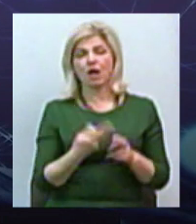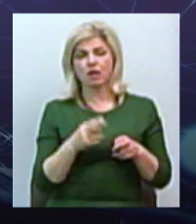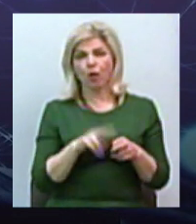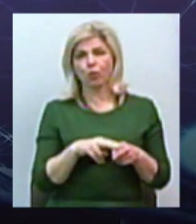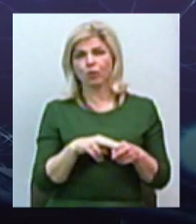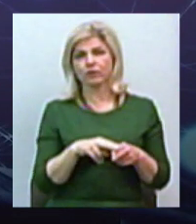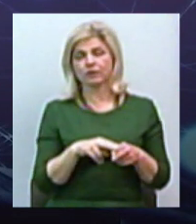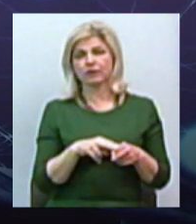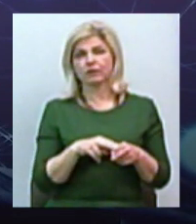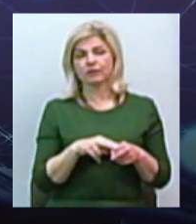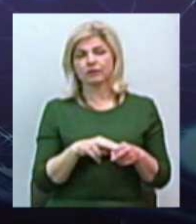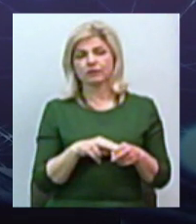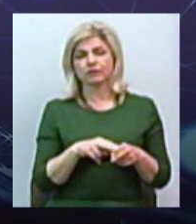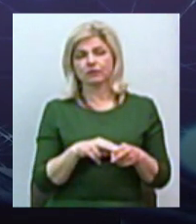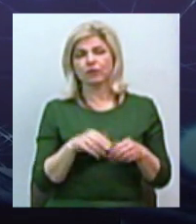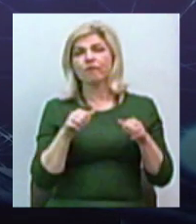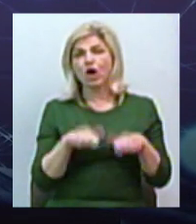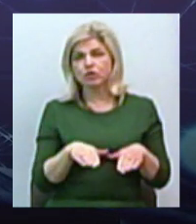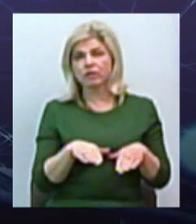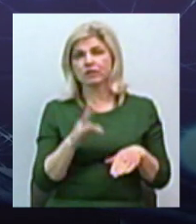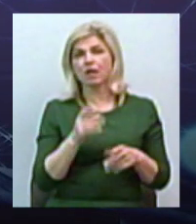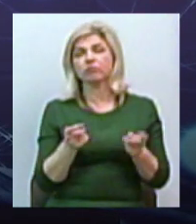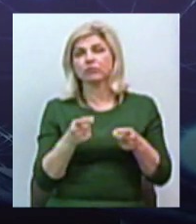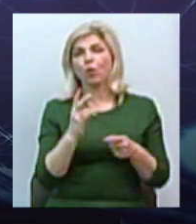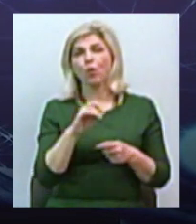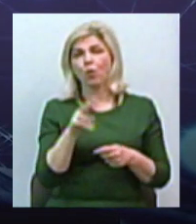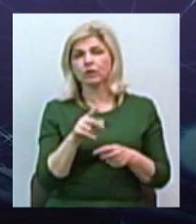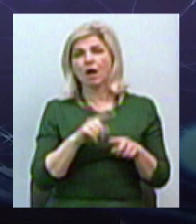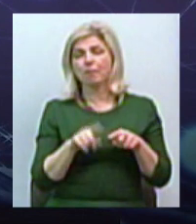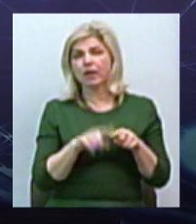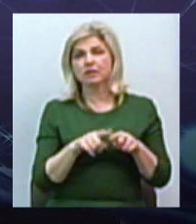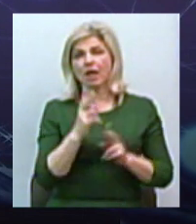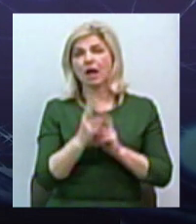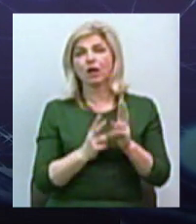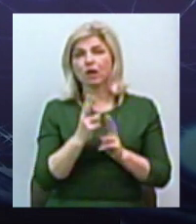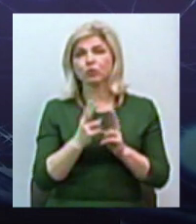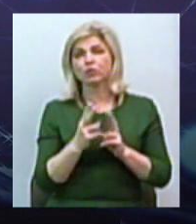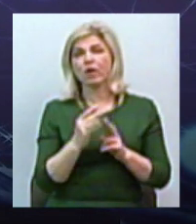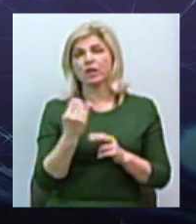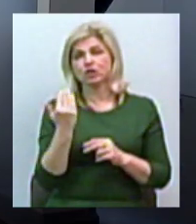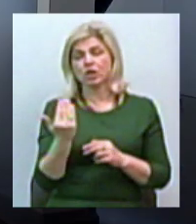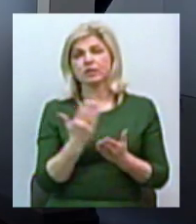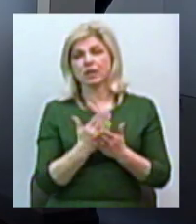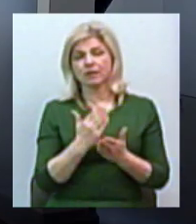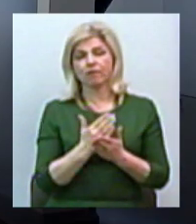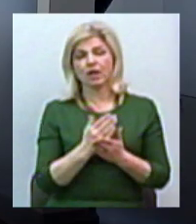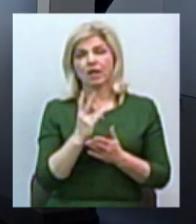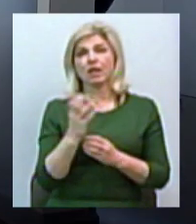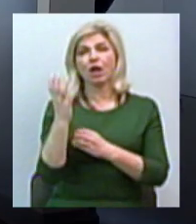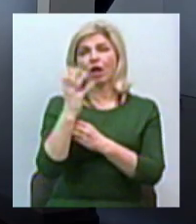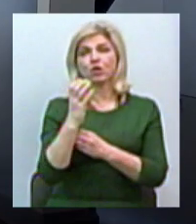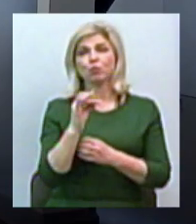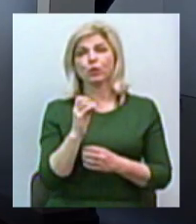зважившись на кодування, тут же швиденько організували, реорганізували, і вона зараз є і в ефірі, на супутнику,